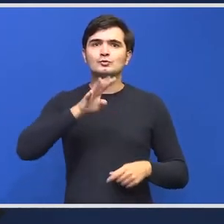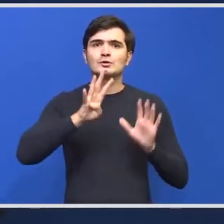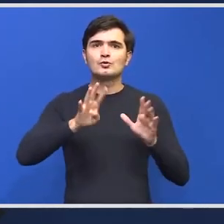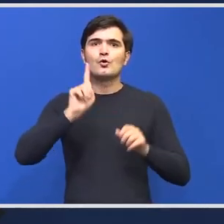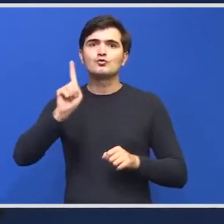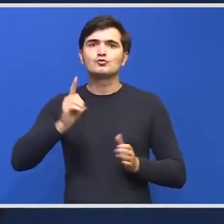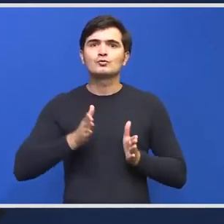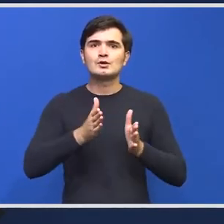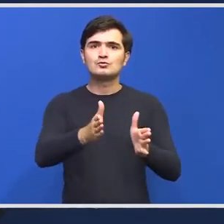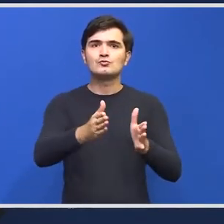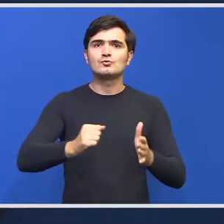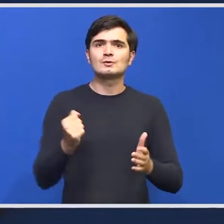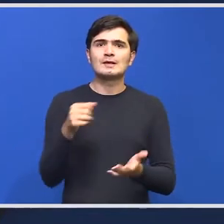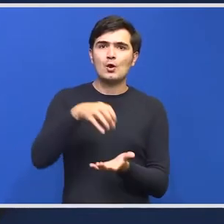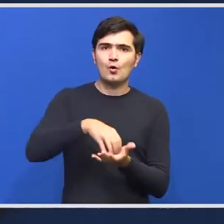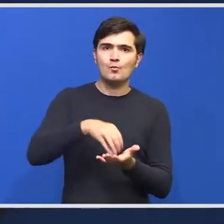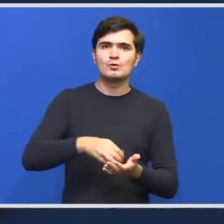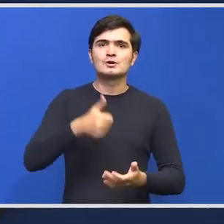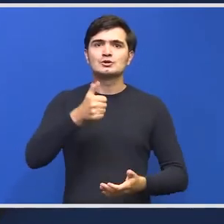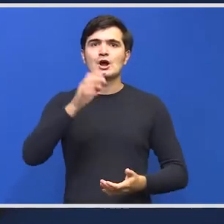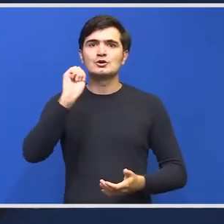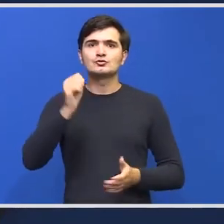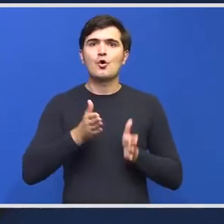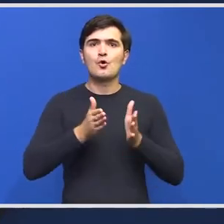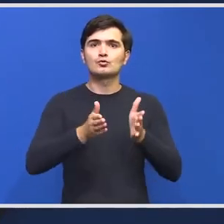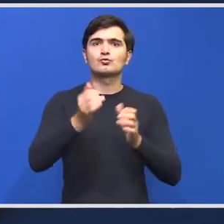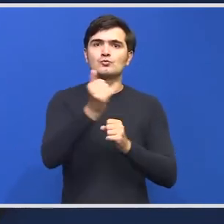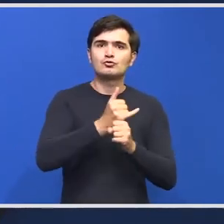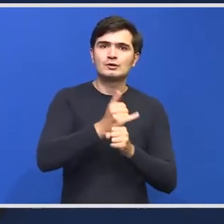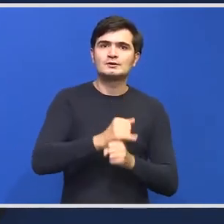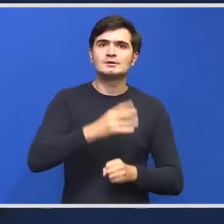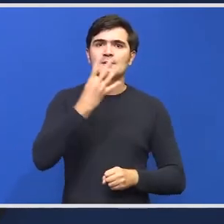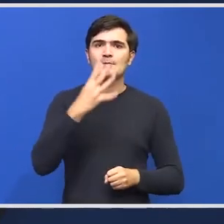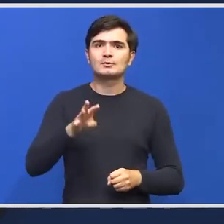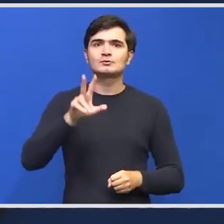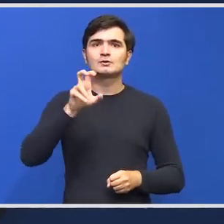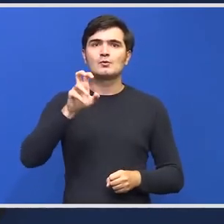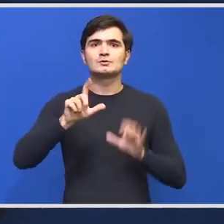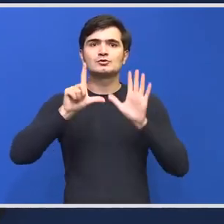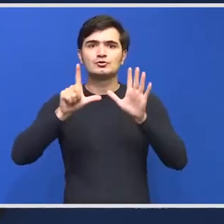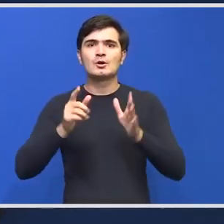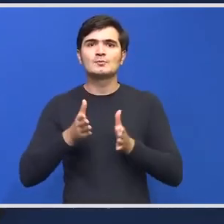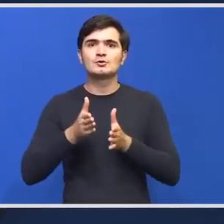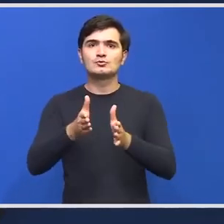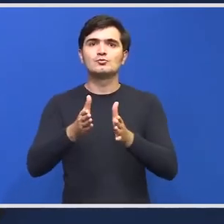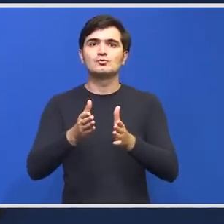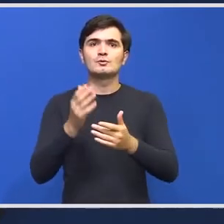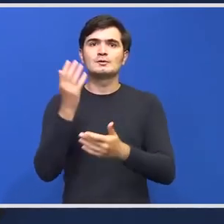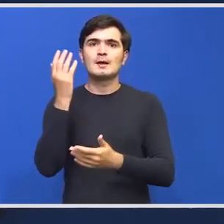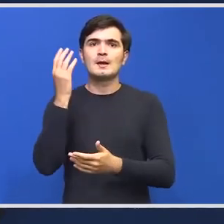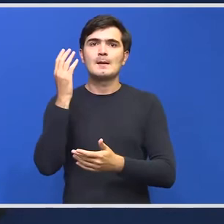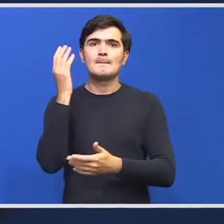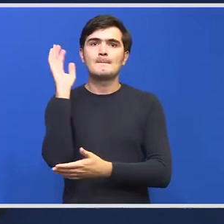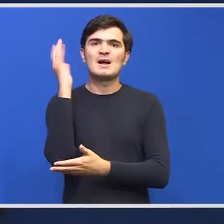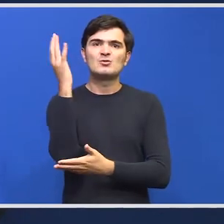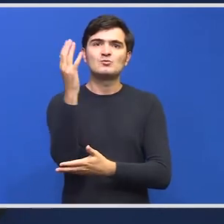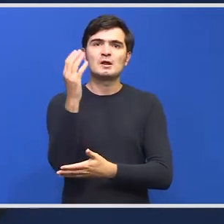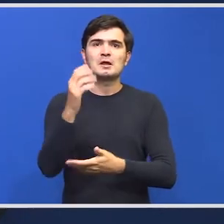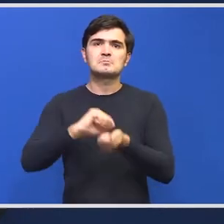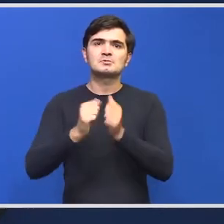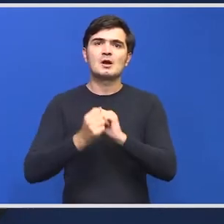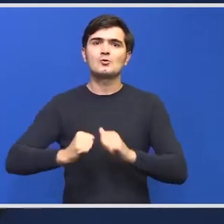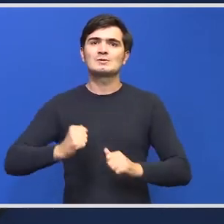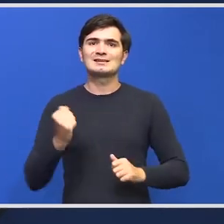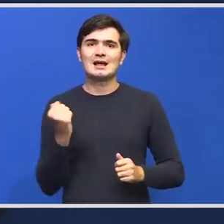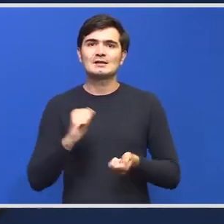afectate, 69 de drumuri județene, 487 de drumuri forestiere, sătești, ulițe